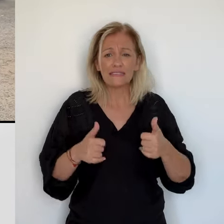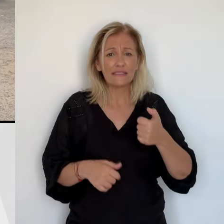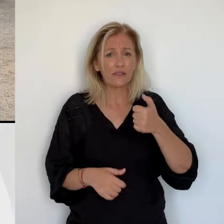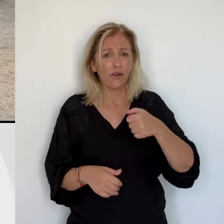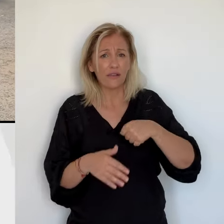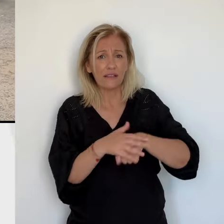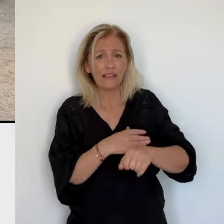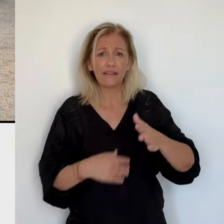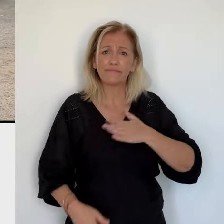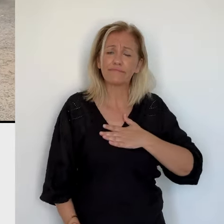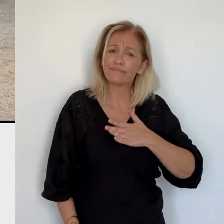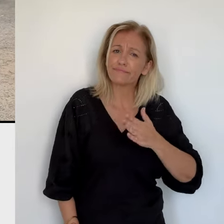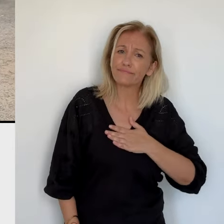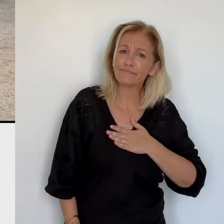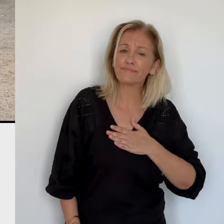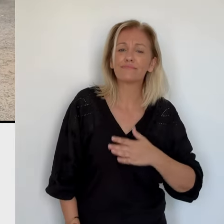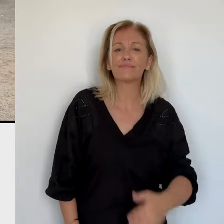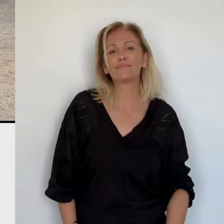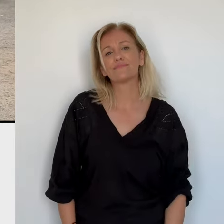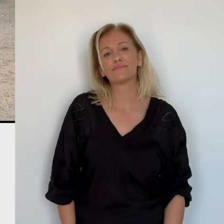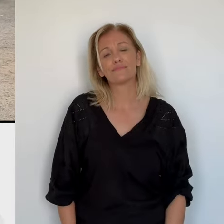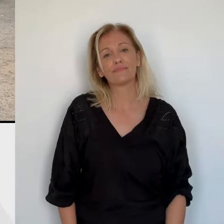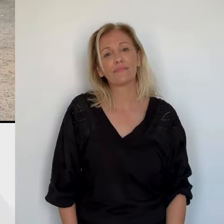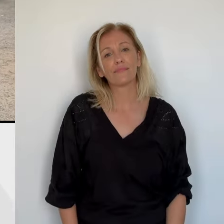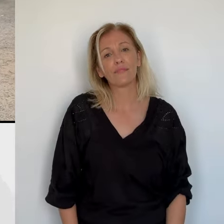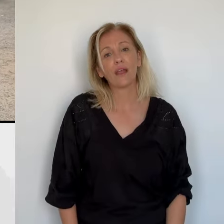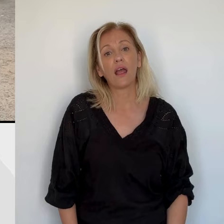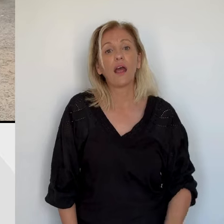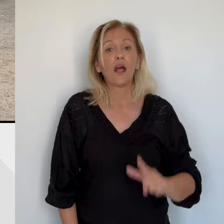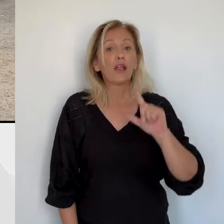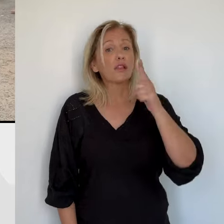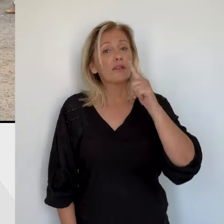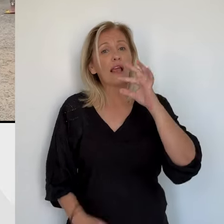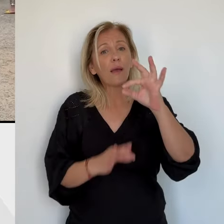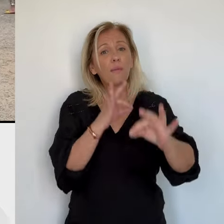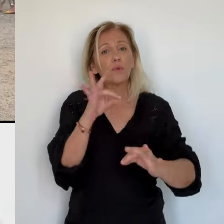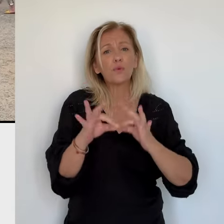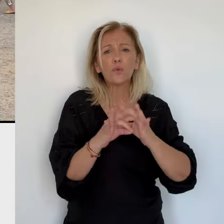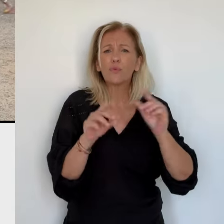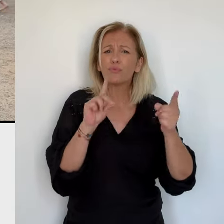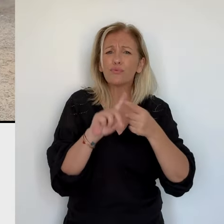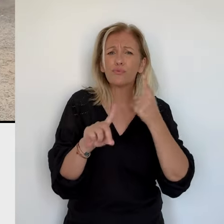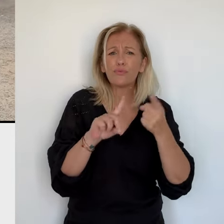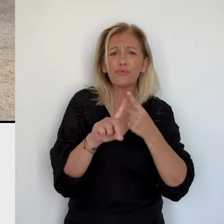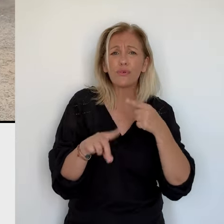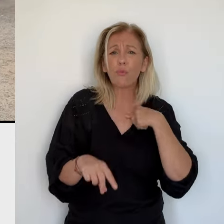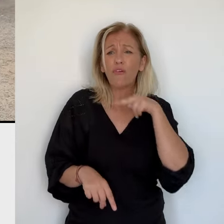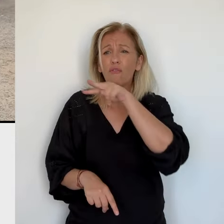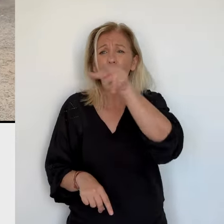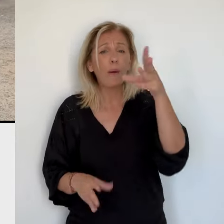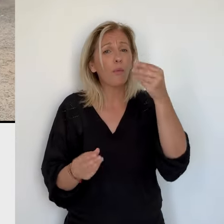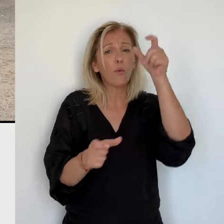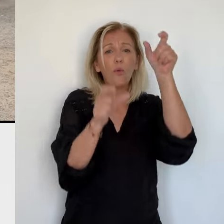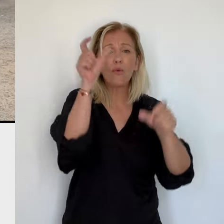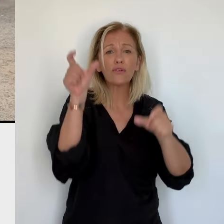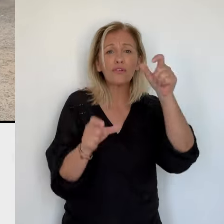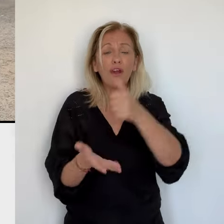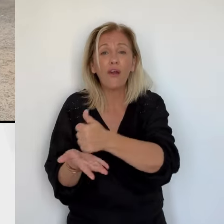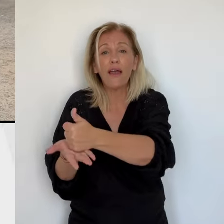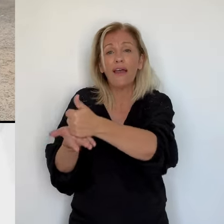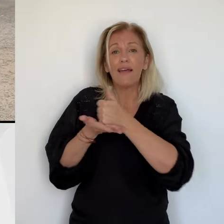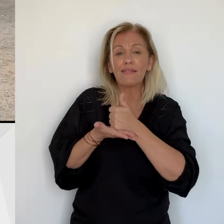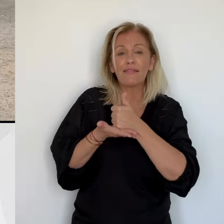du sens pour ce second tour. Et je sais, je vois les gens qui me soutiennent aujourd'hui, qui vont bien au-delà de ce que j'ai toujours rassemblé dans le cadre de